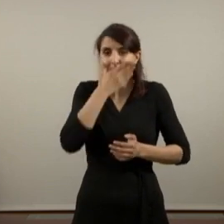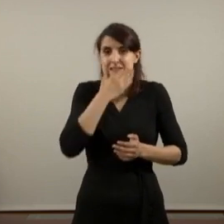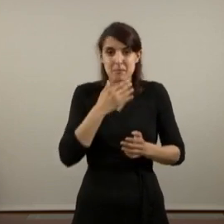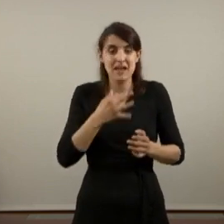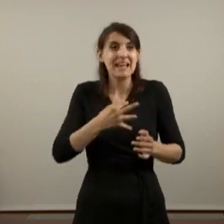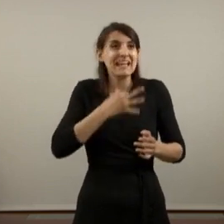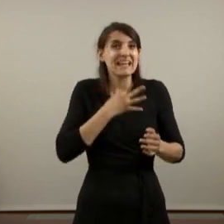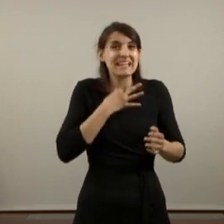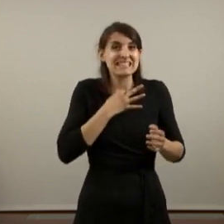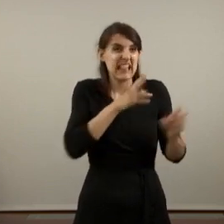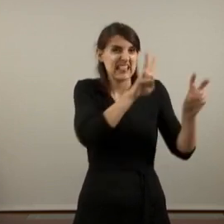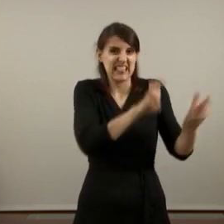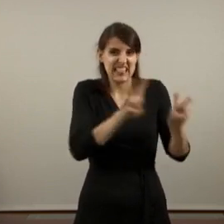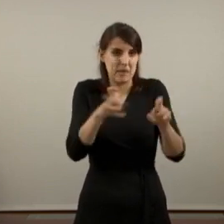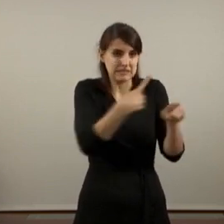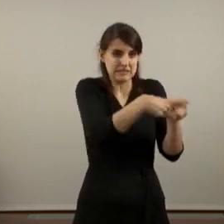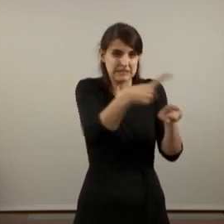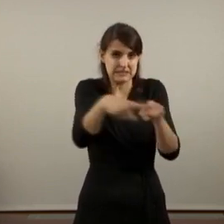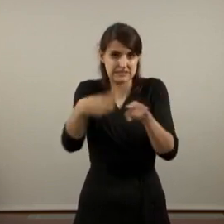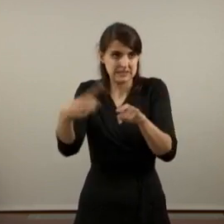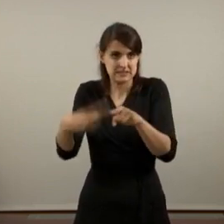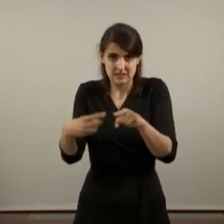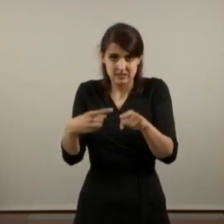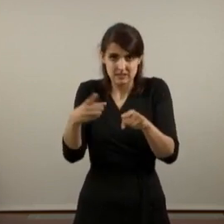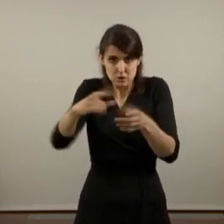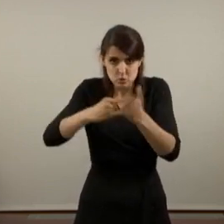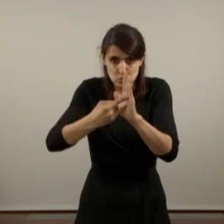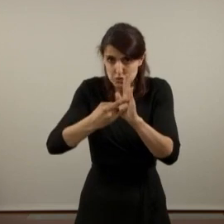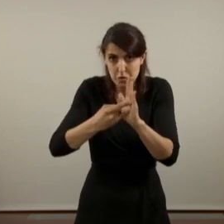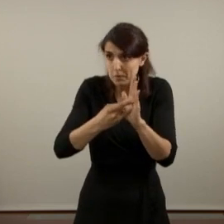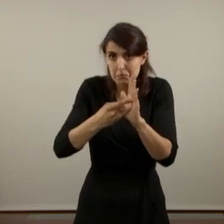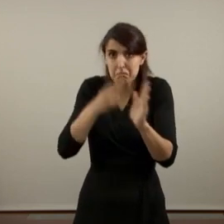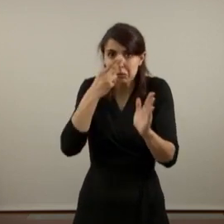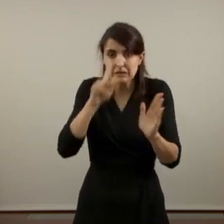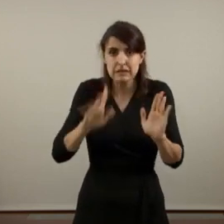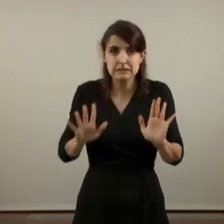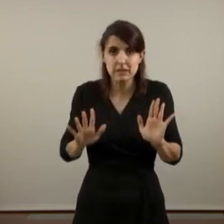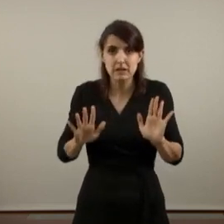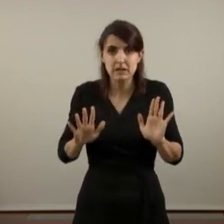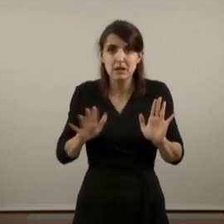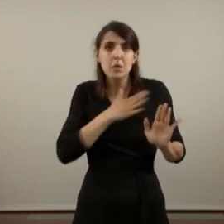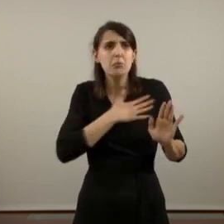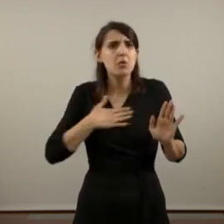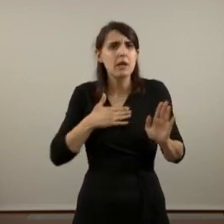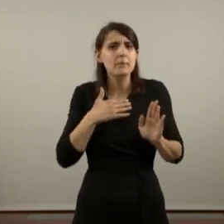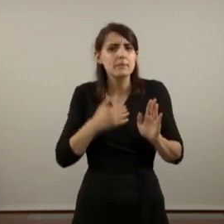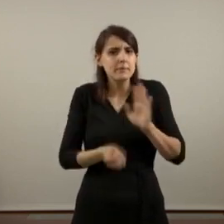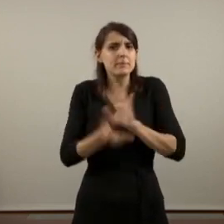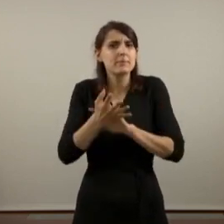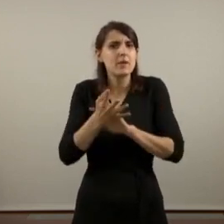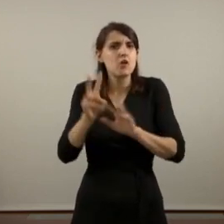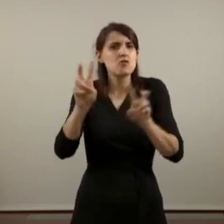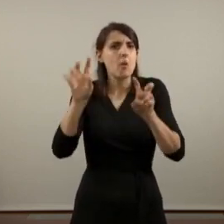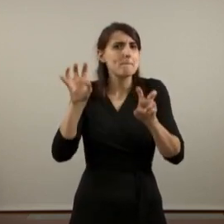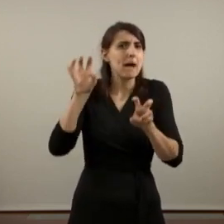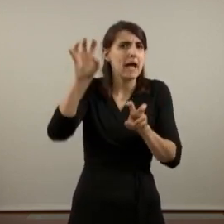crisi múltiple que tenim a sobre per construir aquestes bases d'un nou país que no deixi a ningú enrere. I llavors aquí estem